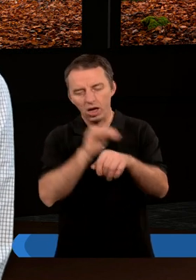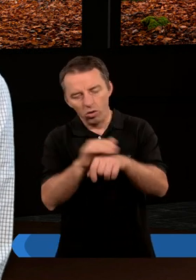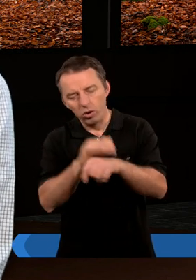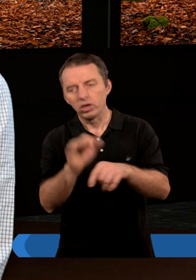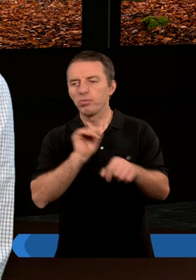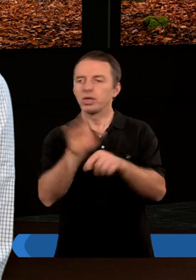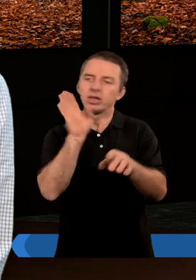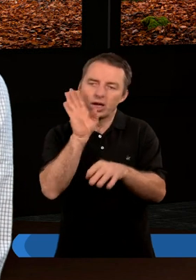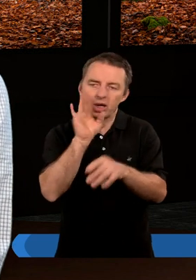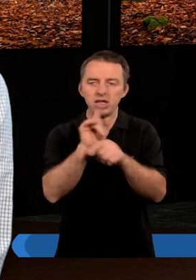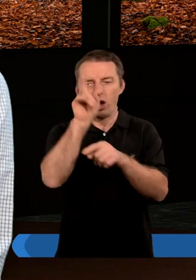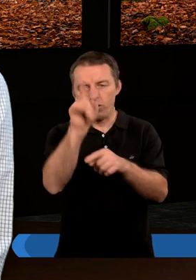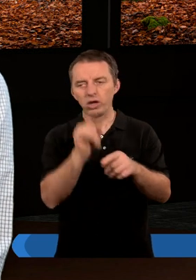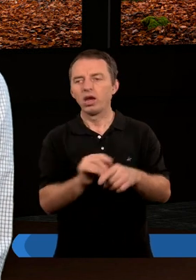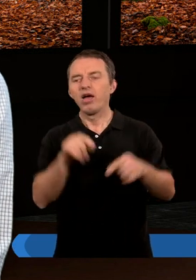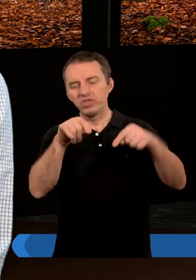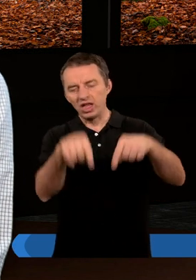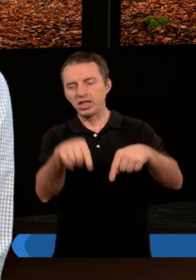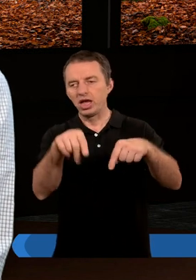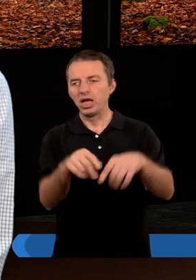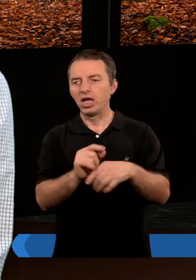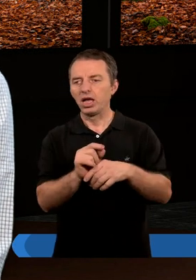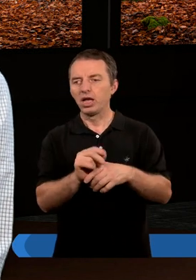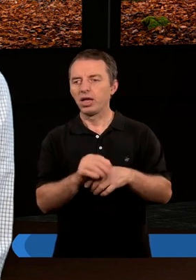jego laskę, być takimi samymi. I wtedy